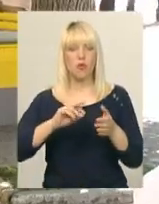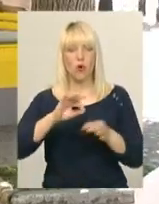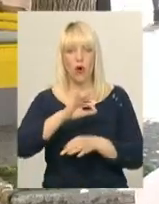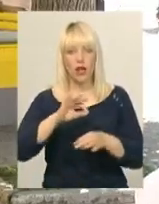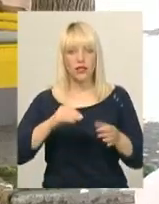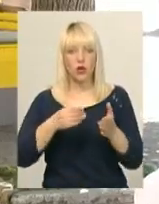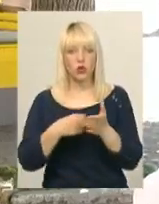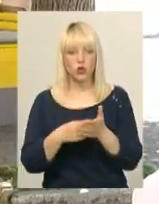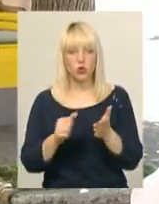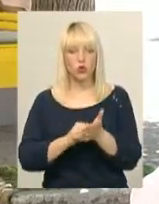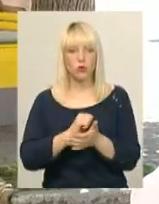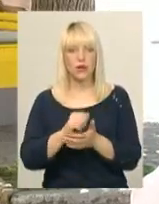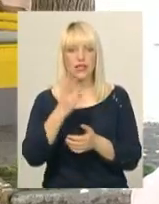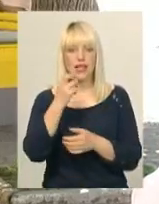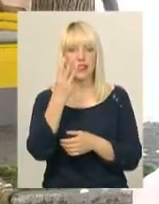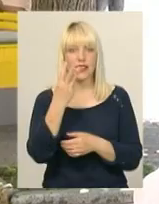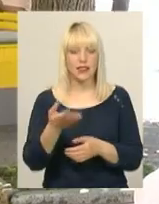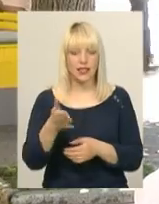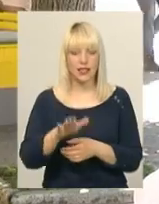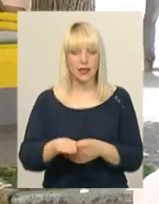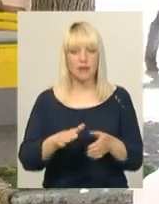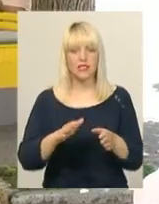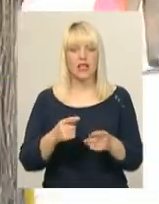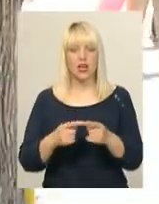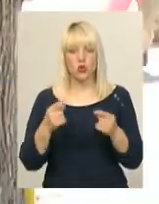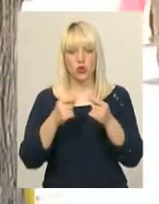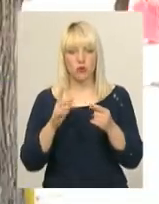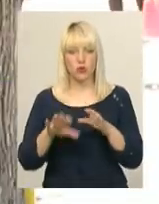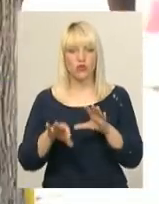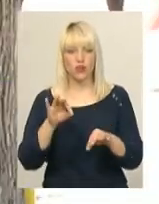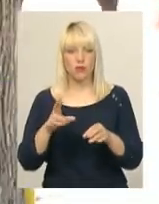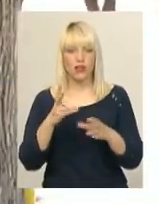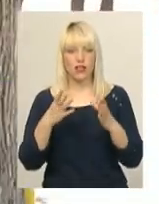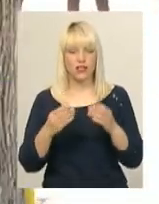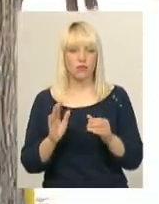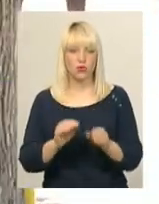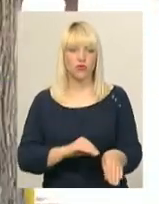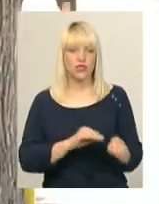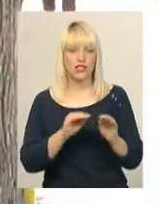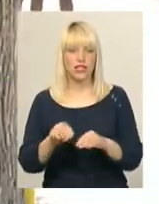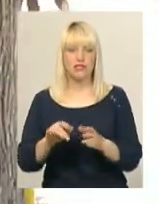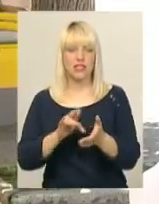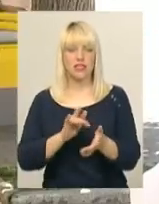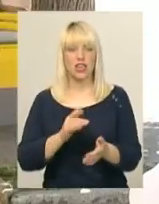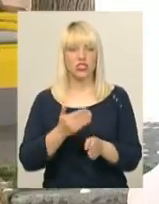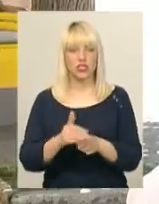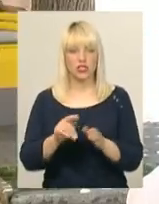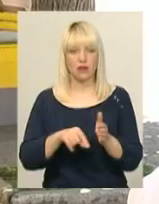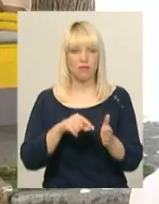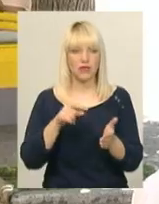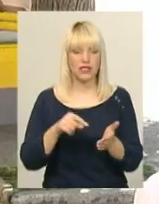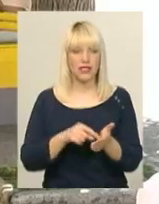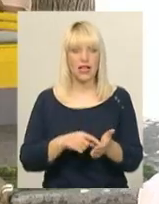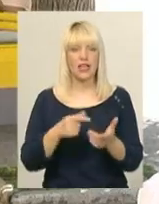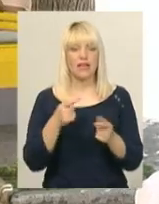на три місця, буде остаточно вибрано два вже на днях. Будуть встановлені лише в центральній частині міста, в тих місцях,